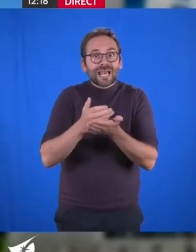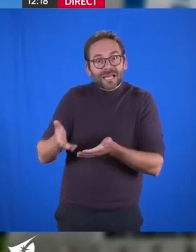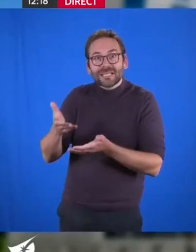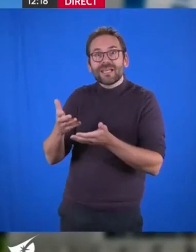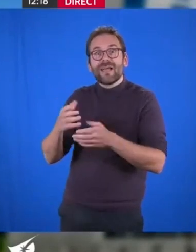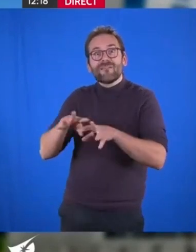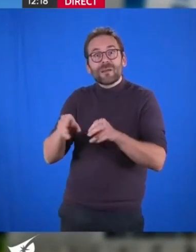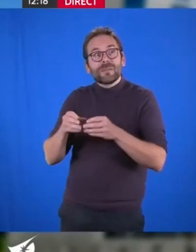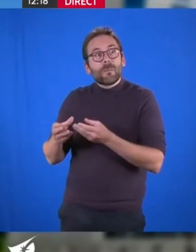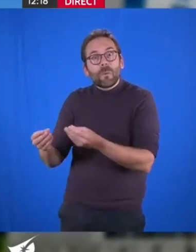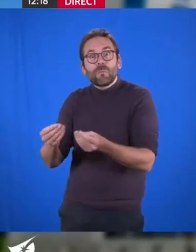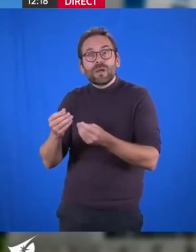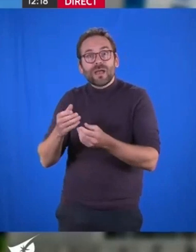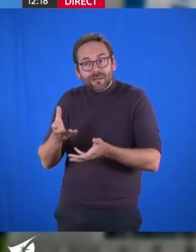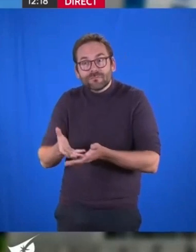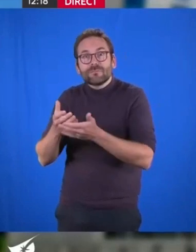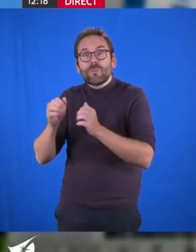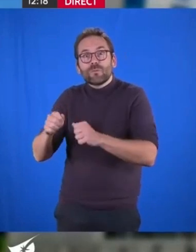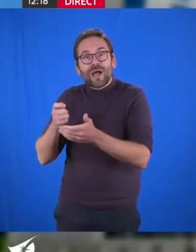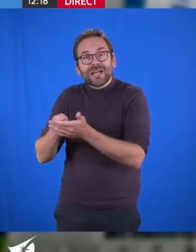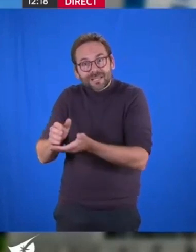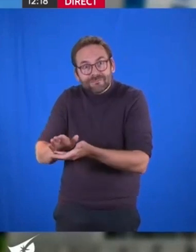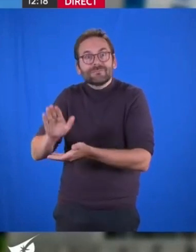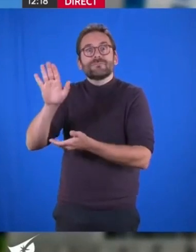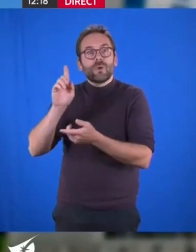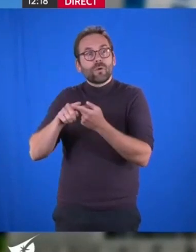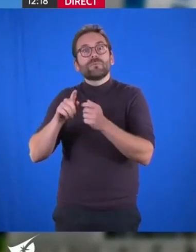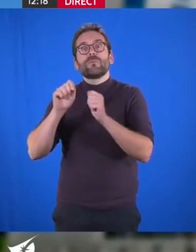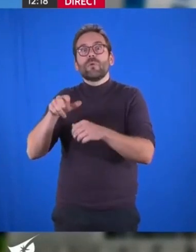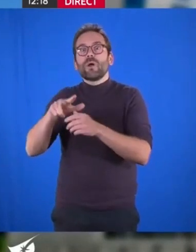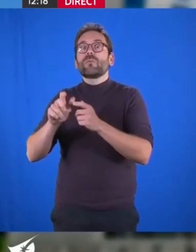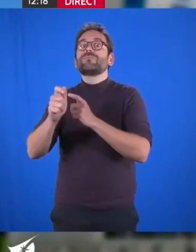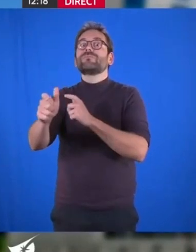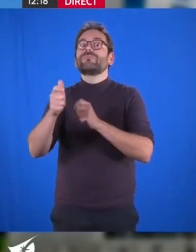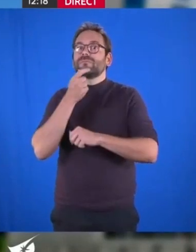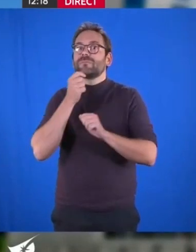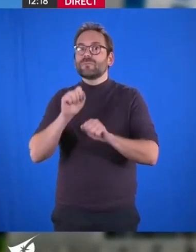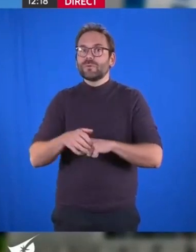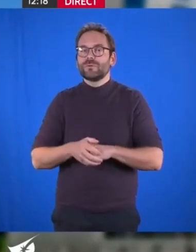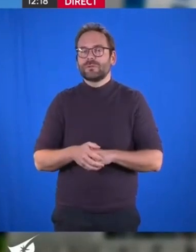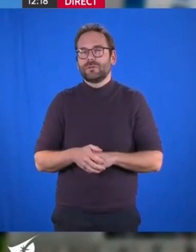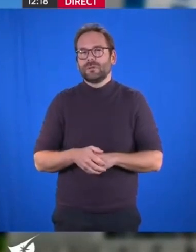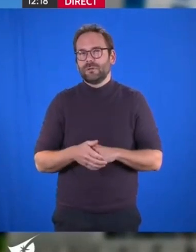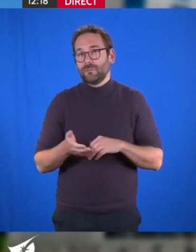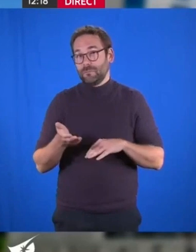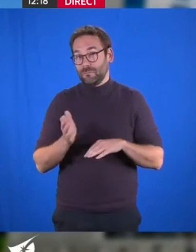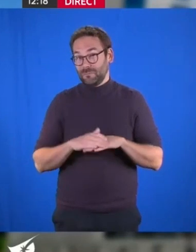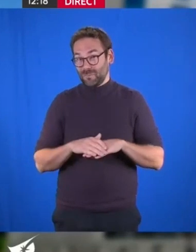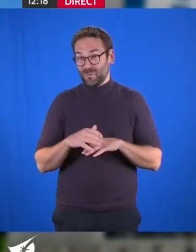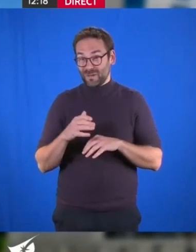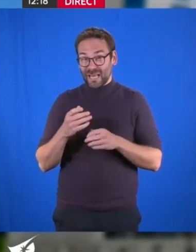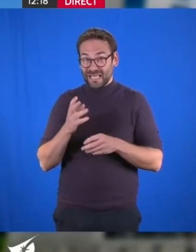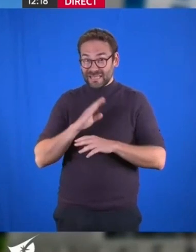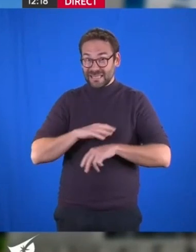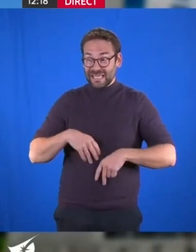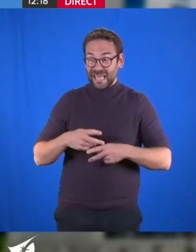populaires pour leur permettre justement d'avoir un parcours résidentiel choisi. Force est de constater que les dernières annonces dans le domaine, notamment la